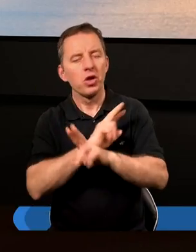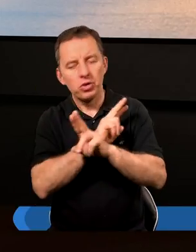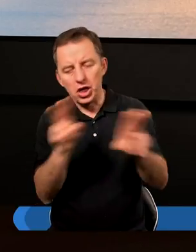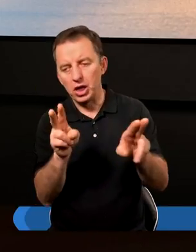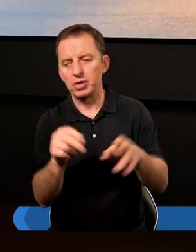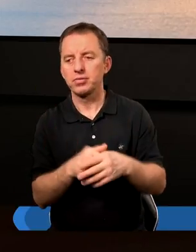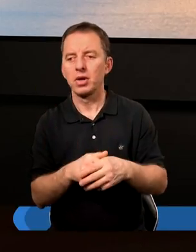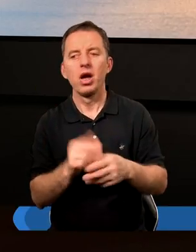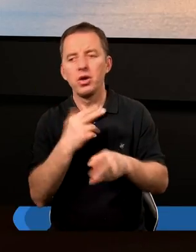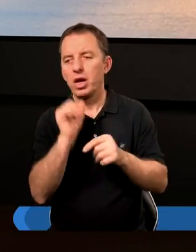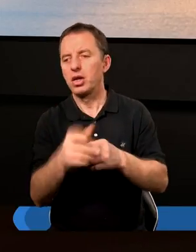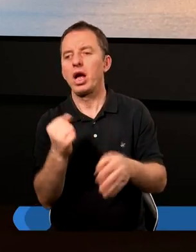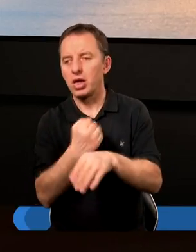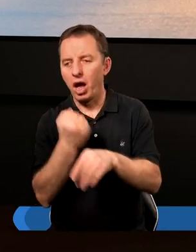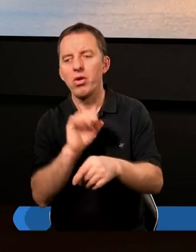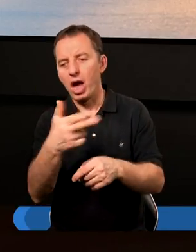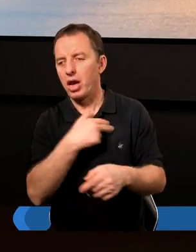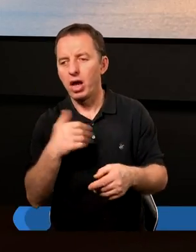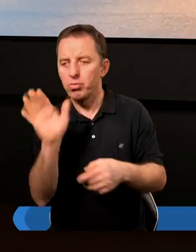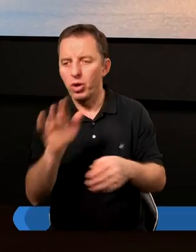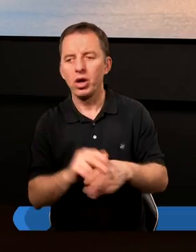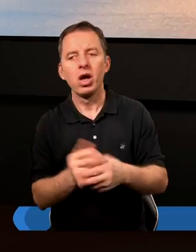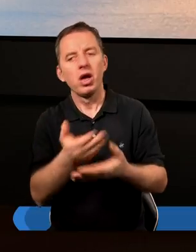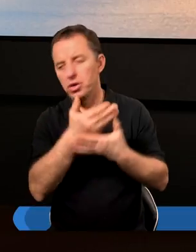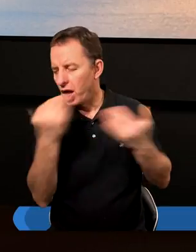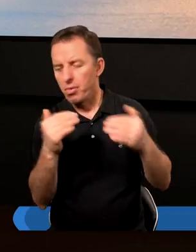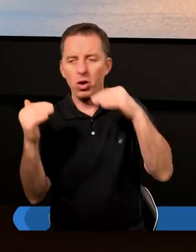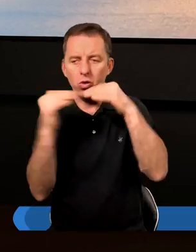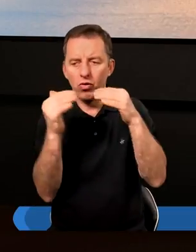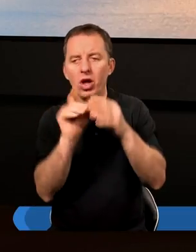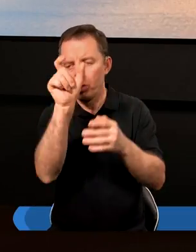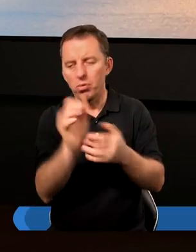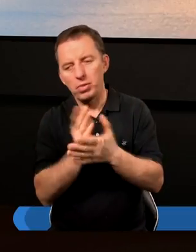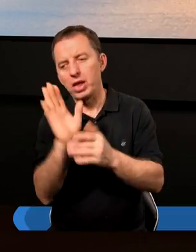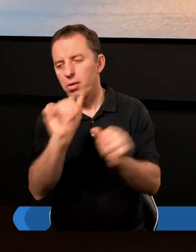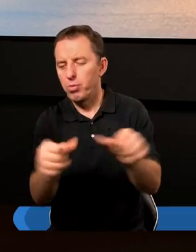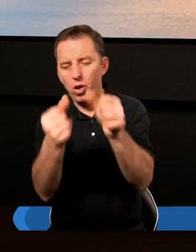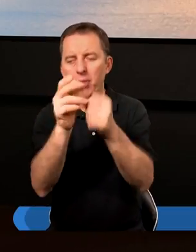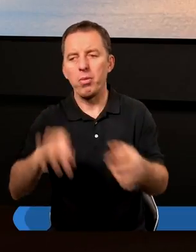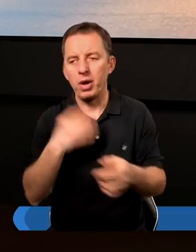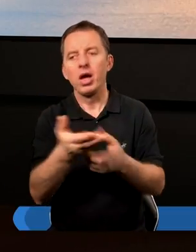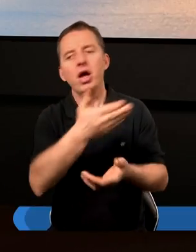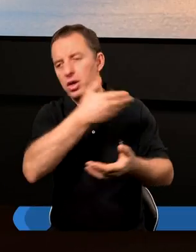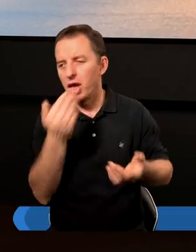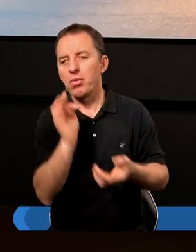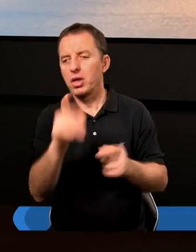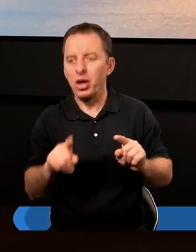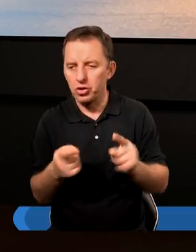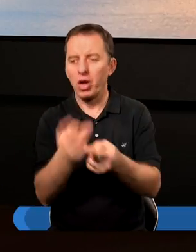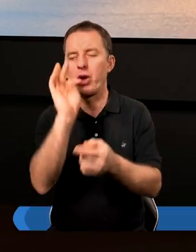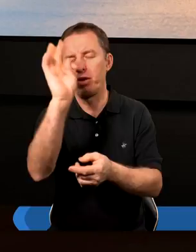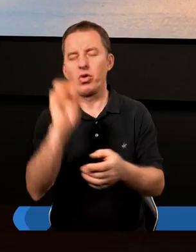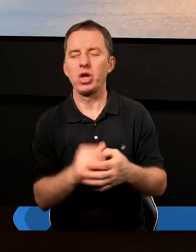Nikt. Nikt taką skałą jak nasz Bóg. Nie ma równego Tobie między Bogami, Panie. Nie ma takiego